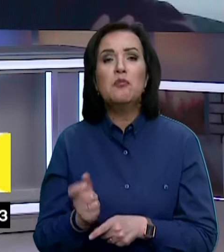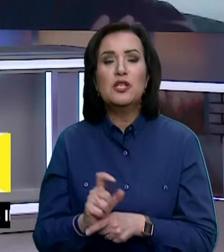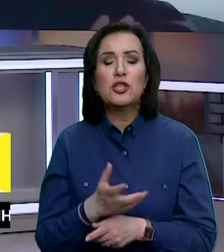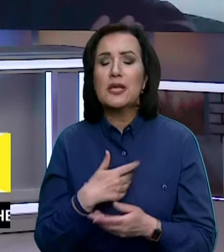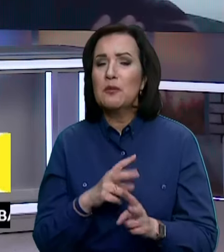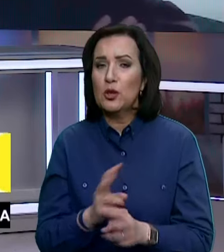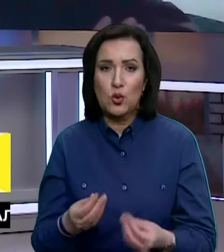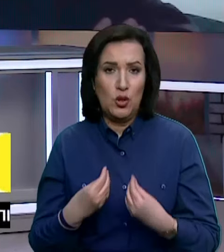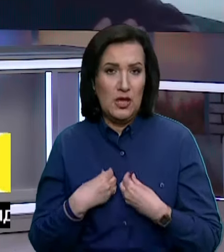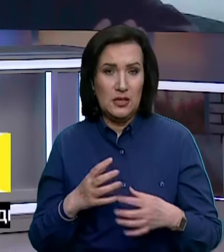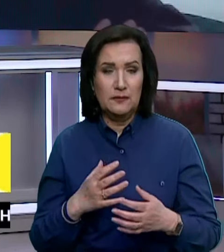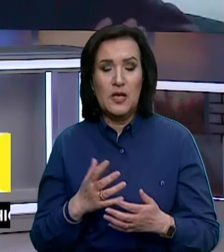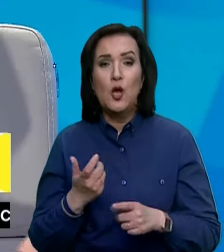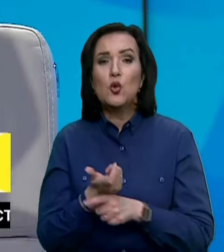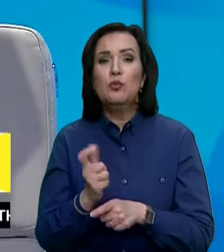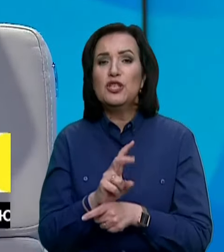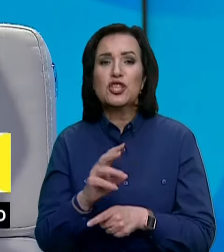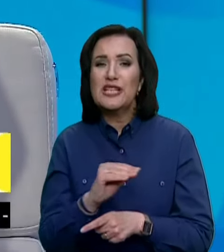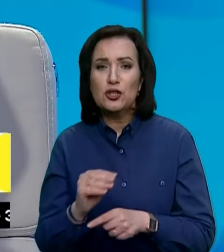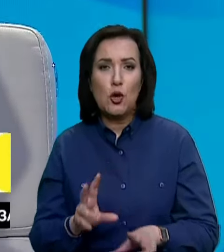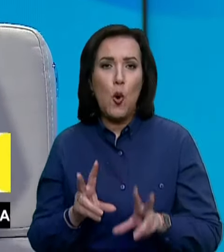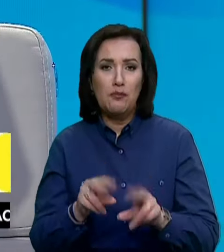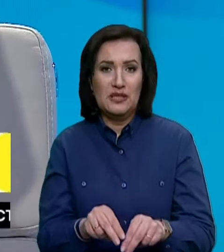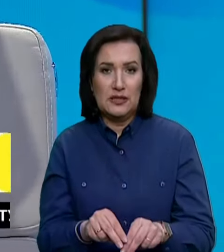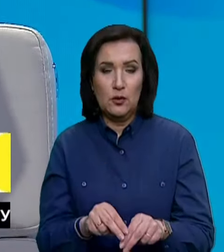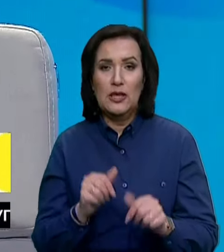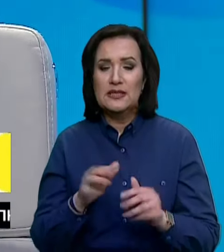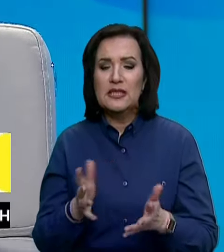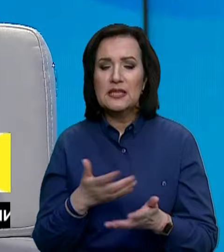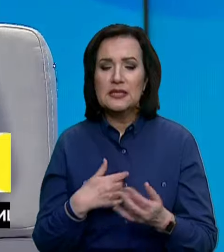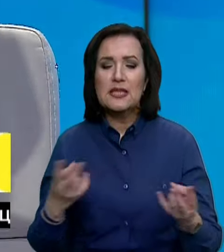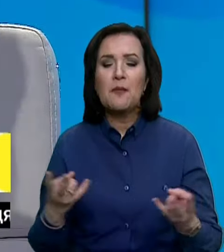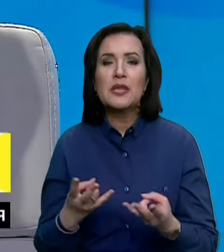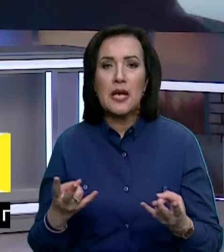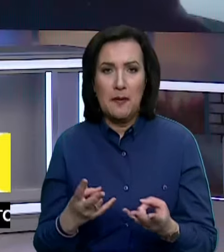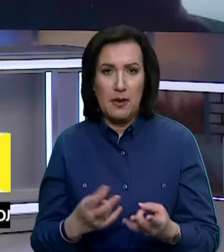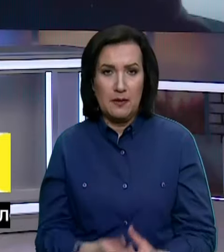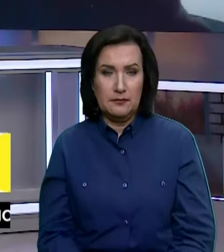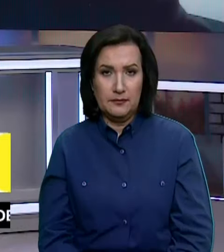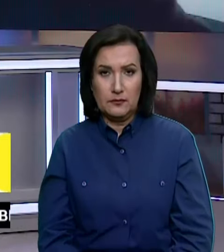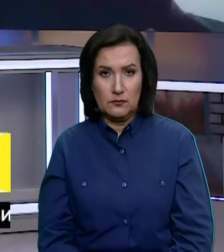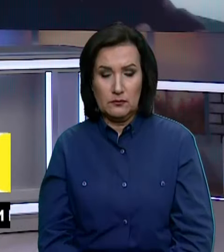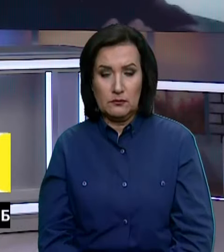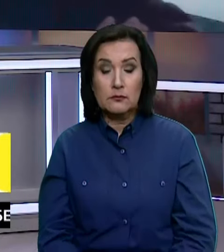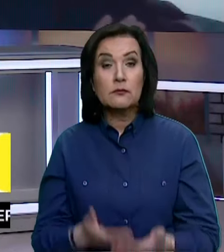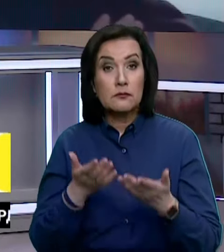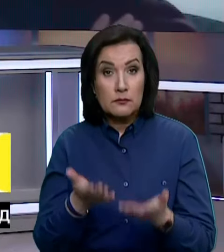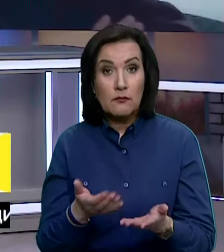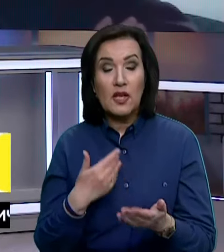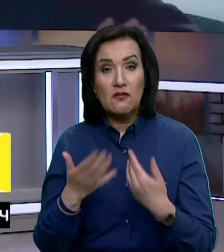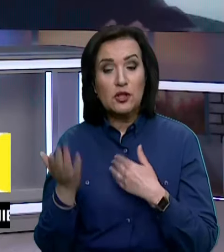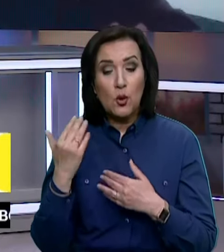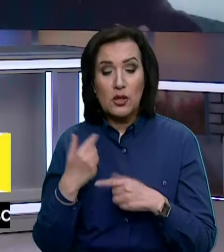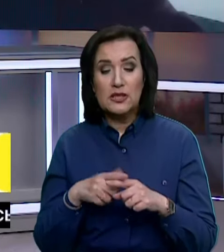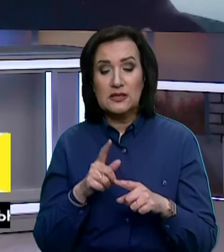нам ніхто не дасть? Ну, я маю на увазі більше, ніж обіцяно. Стільки, скільки нам треба. Так от, я вже